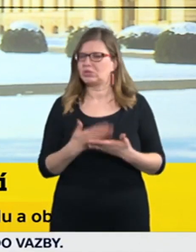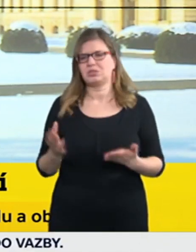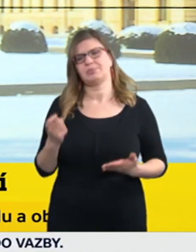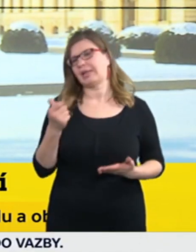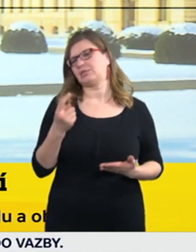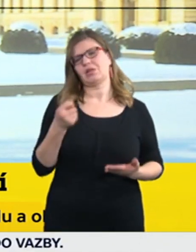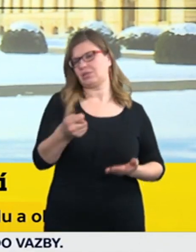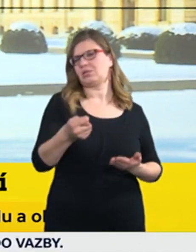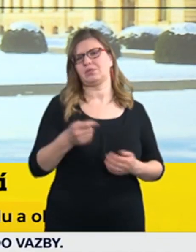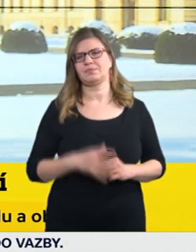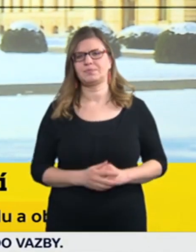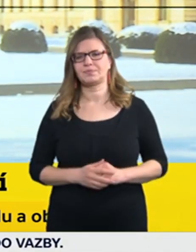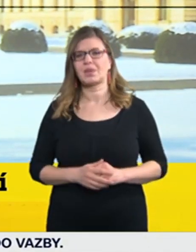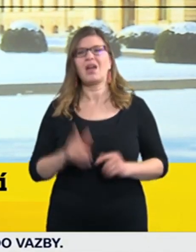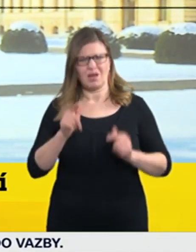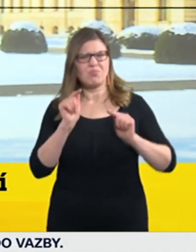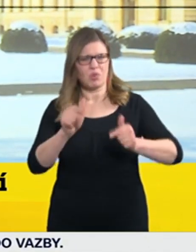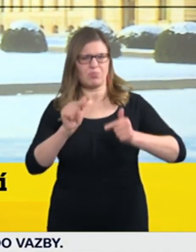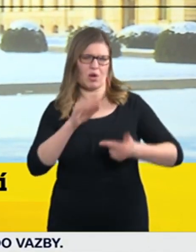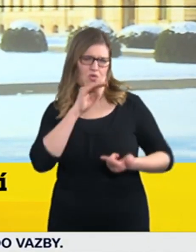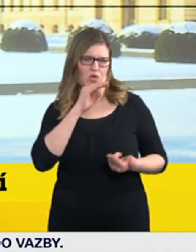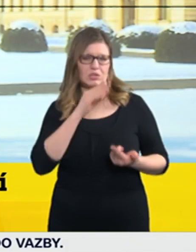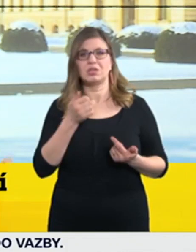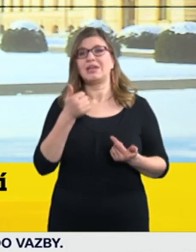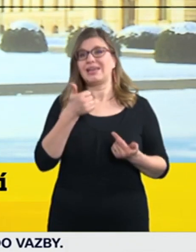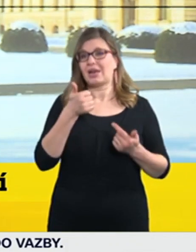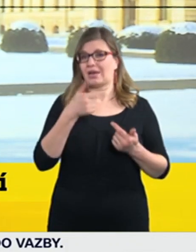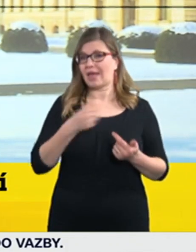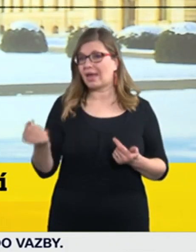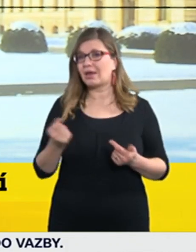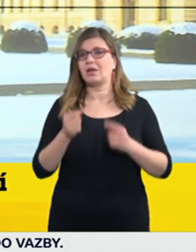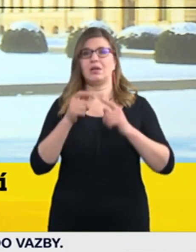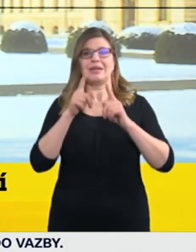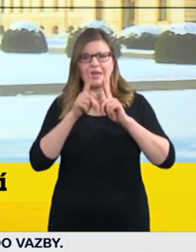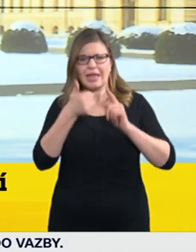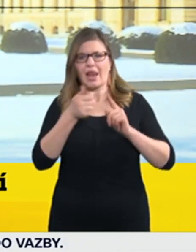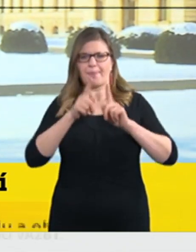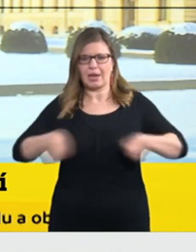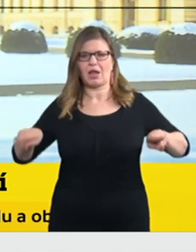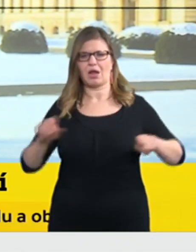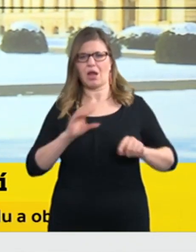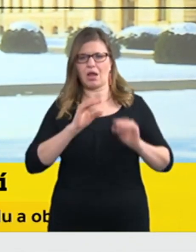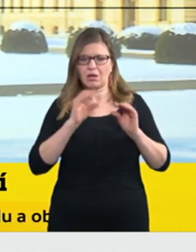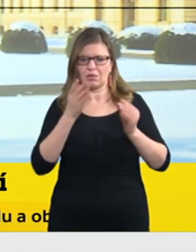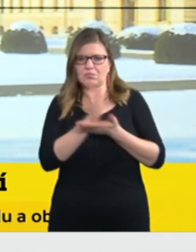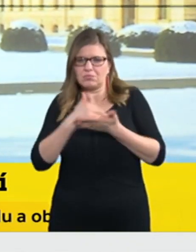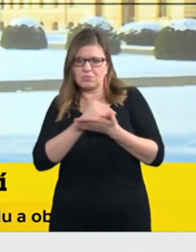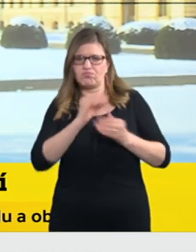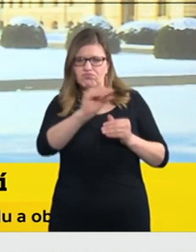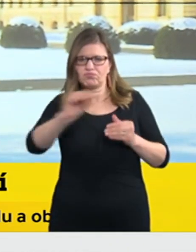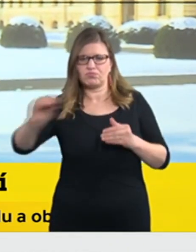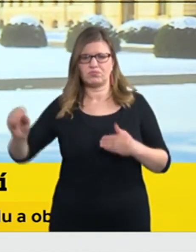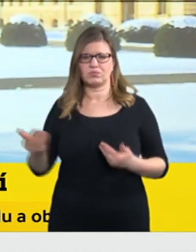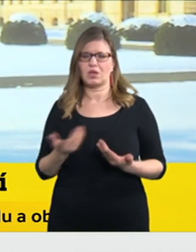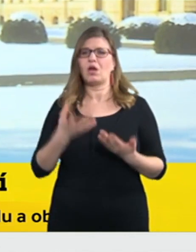tak není malá. denně vyplácíme přibližně miliardu podpory samozřejmě na všechny subjekty, které jsou a v oblasti ubytování to je podpora